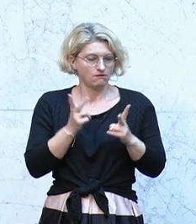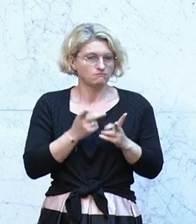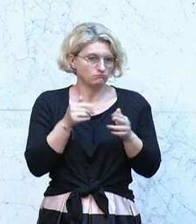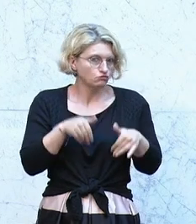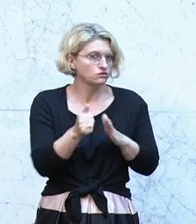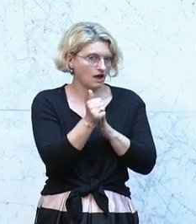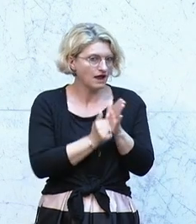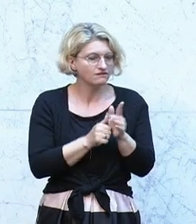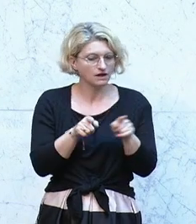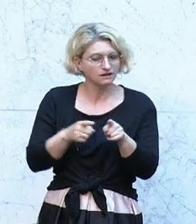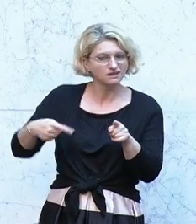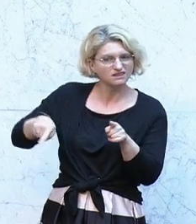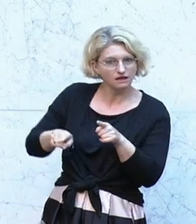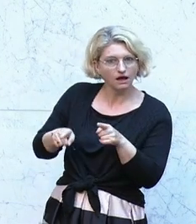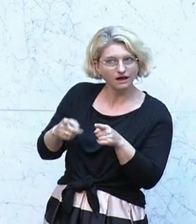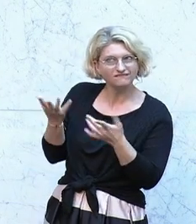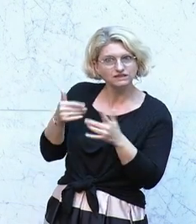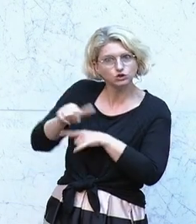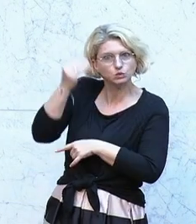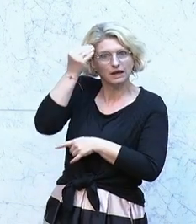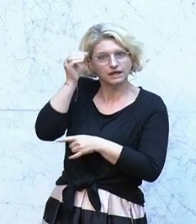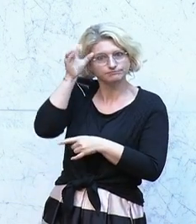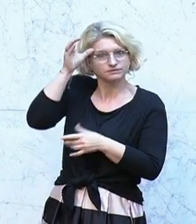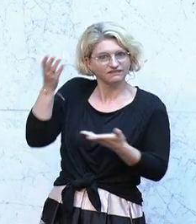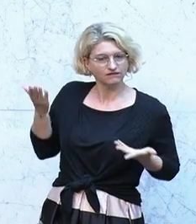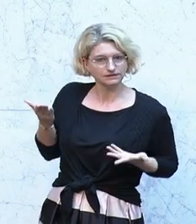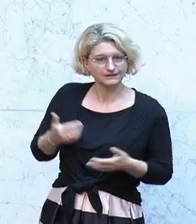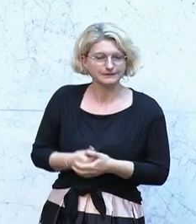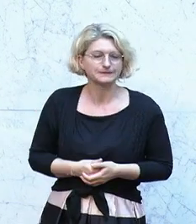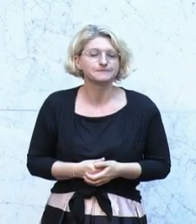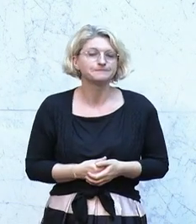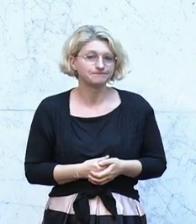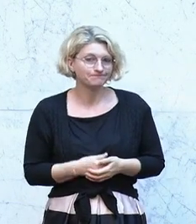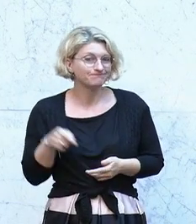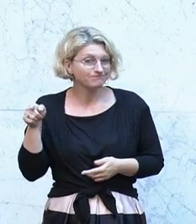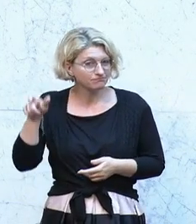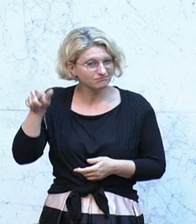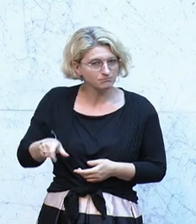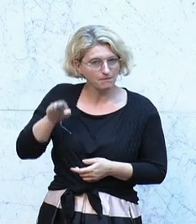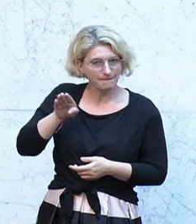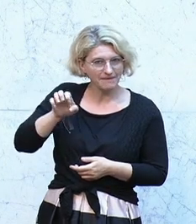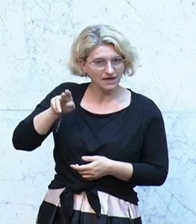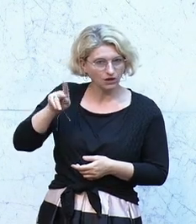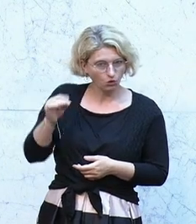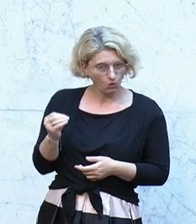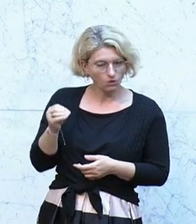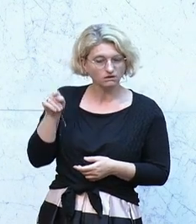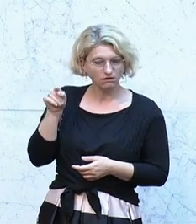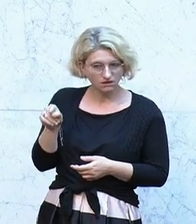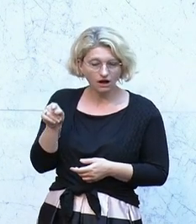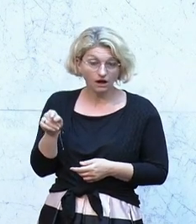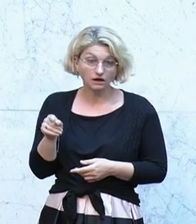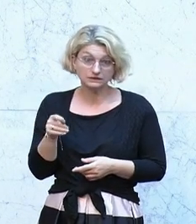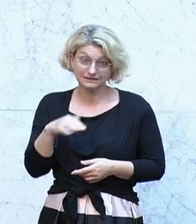Lektion aus der Causa Benko ist. Benko wäre Anlass genug für die Politik,